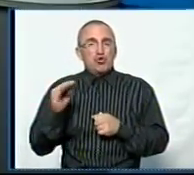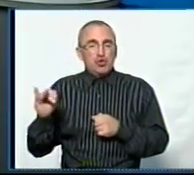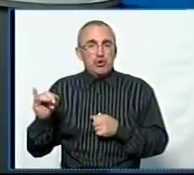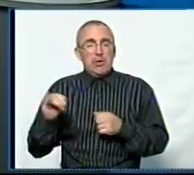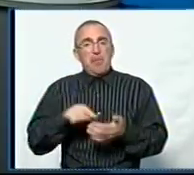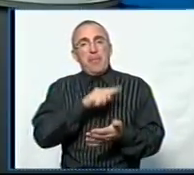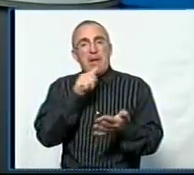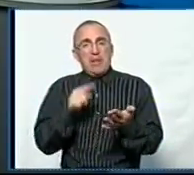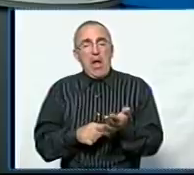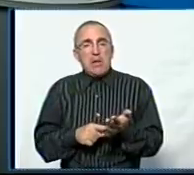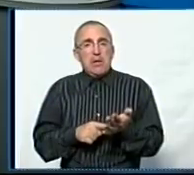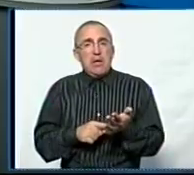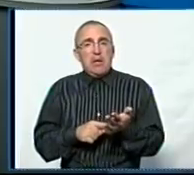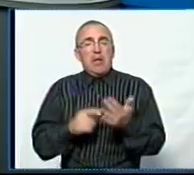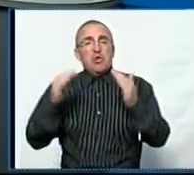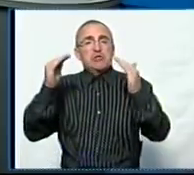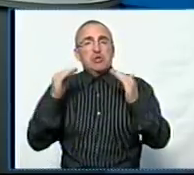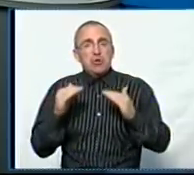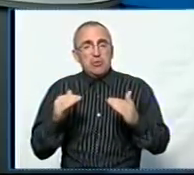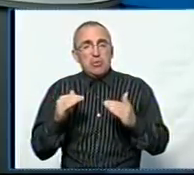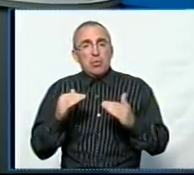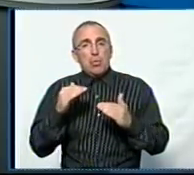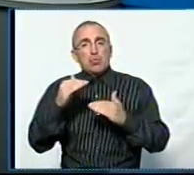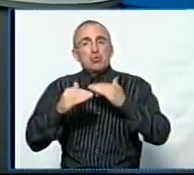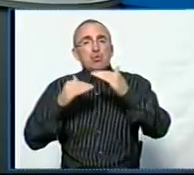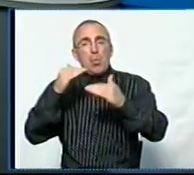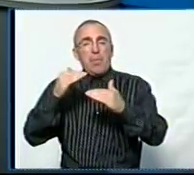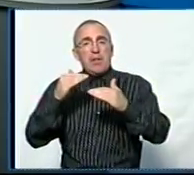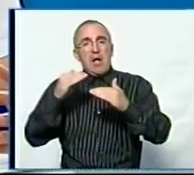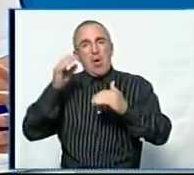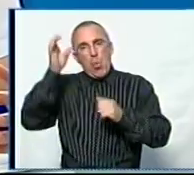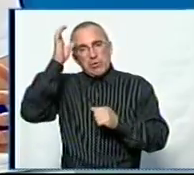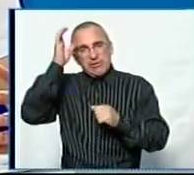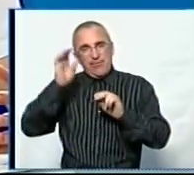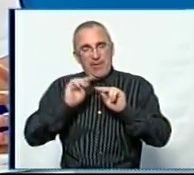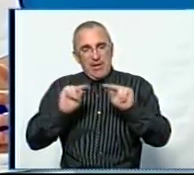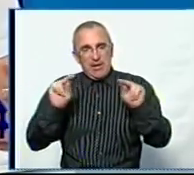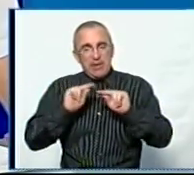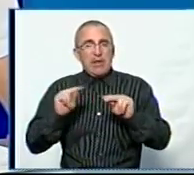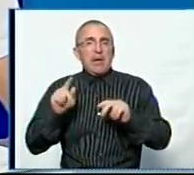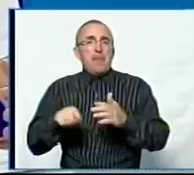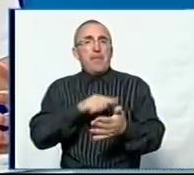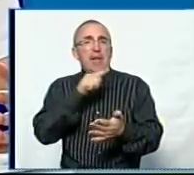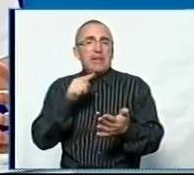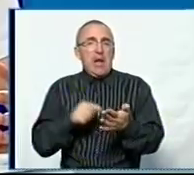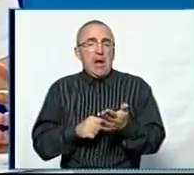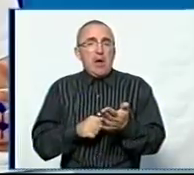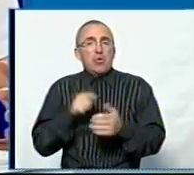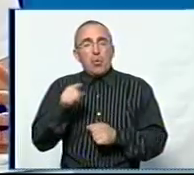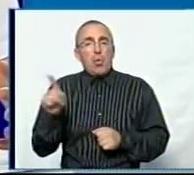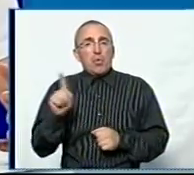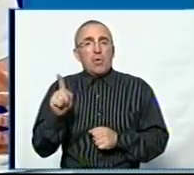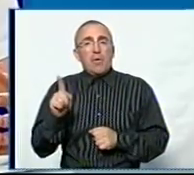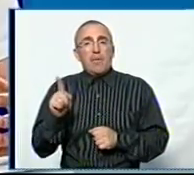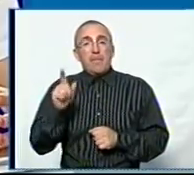питання зниження ступенів у закладах освіти, це і питання того, що